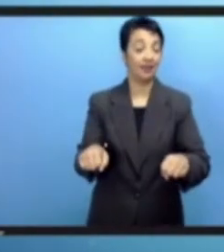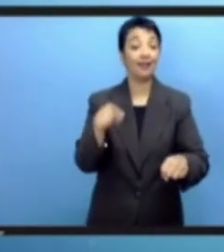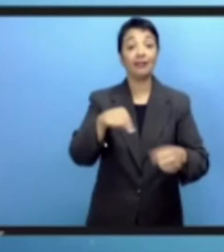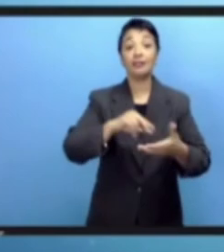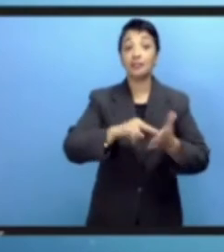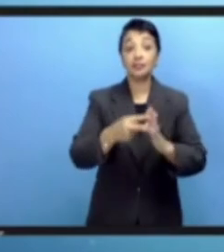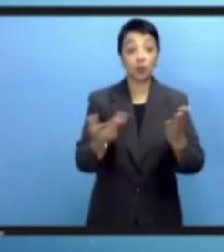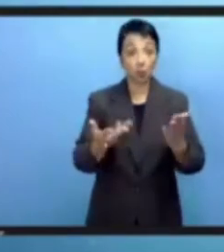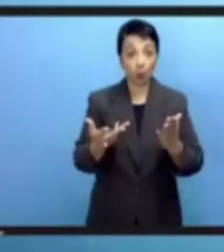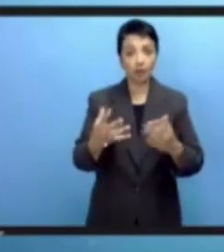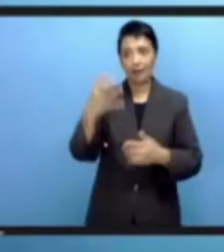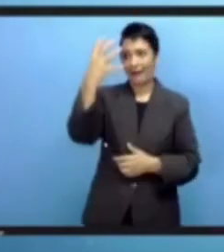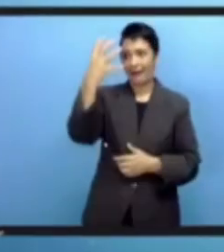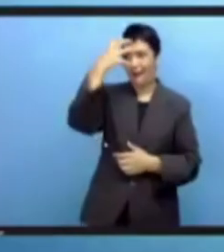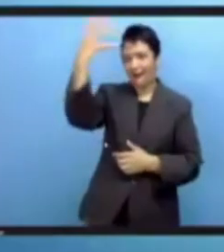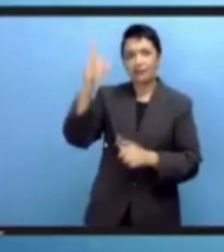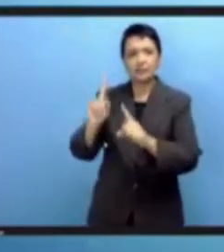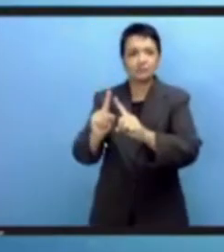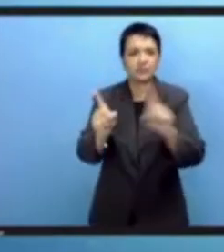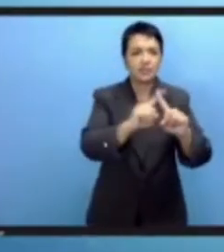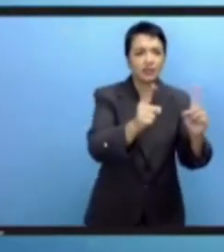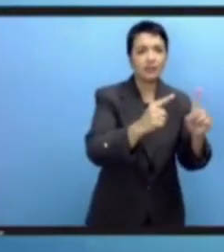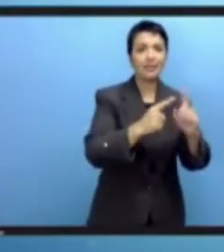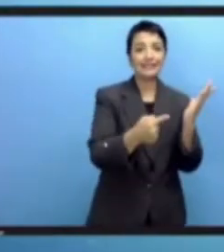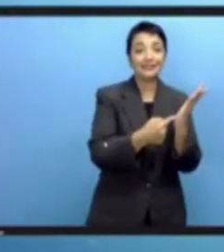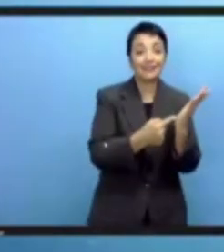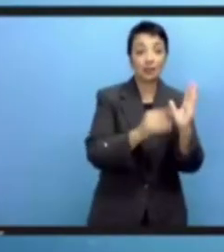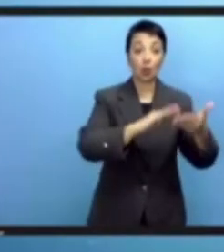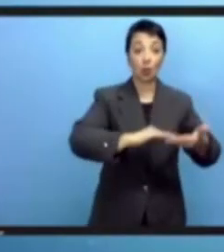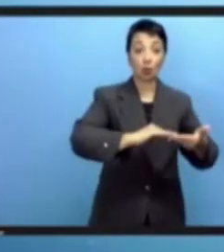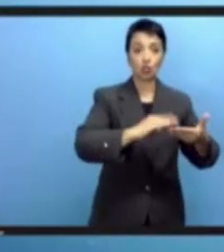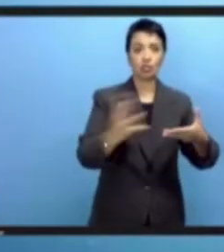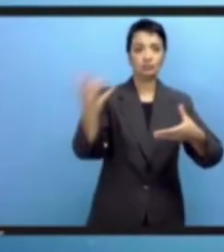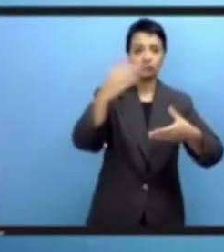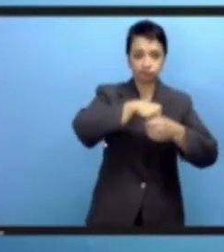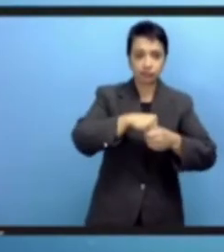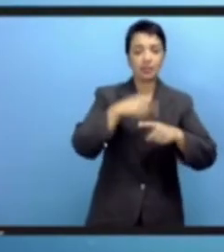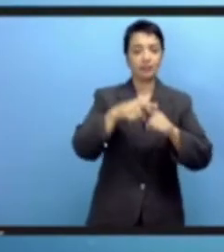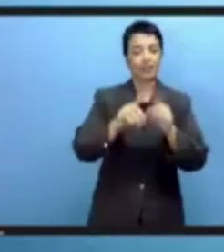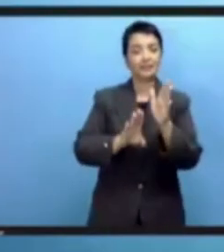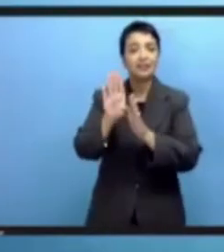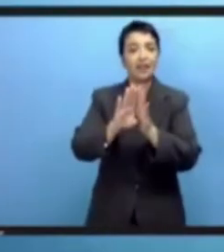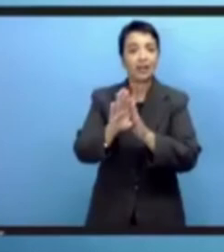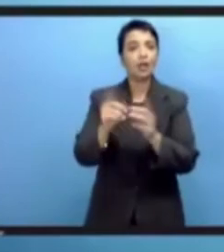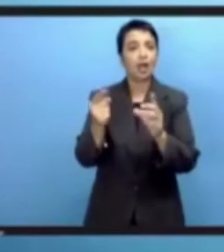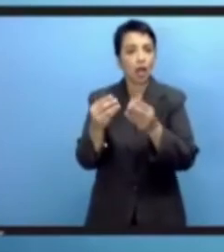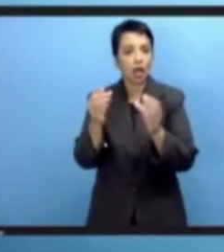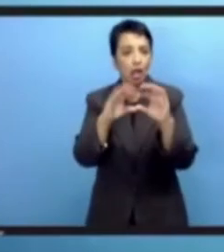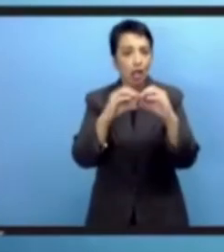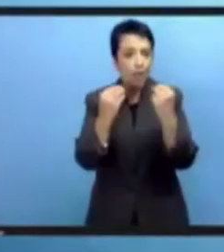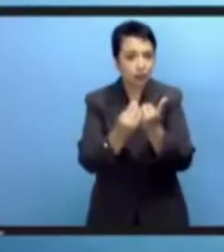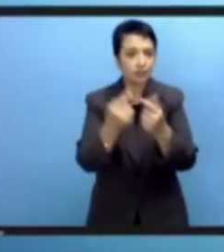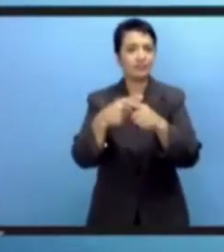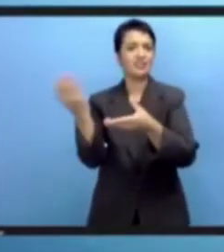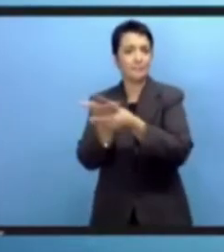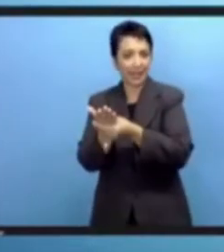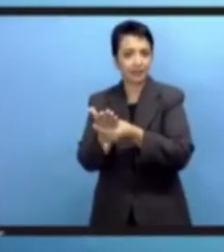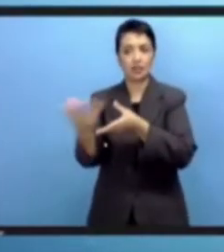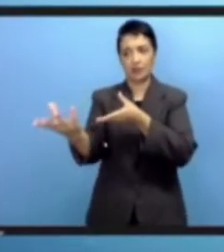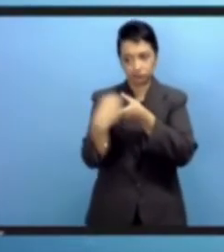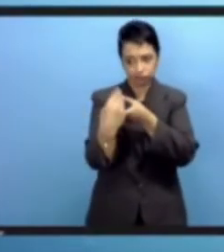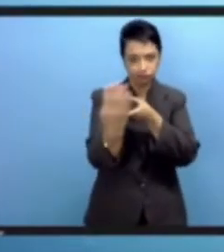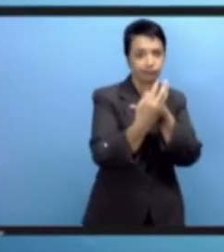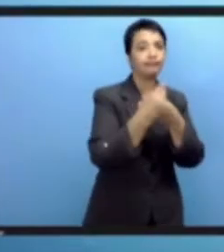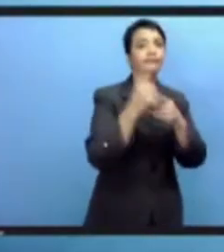صوتها ولذلك نحتاج إلى أن تعمل الوكالات التنموية